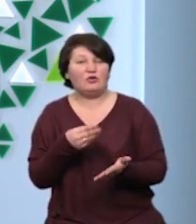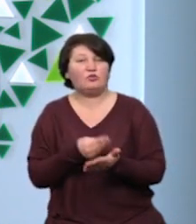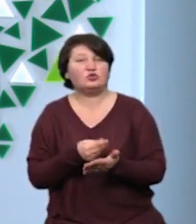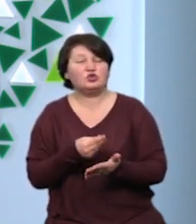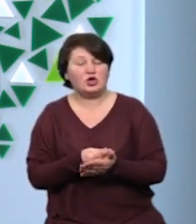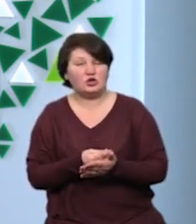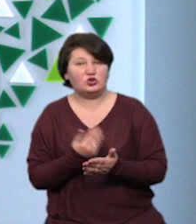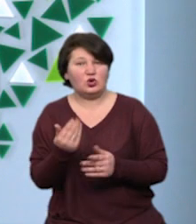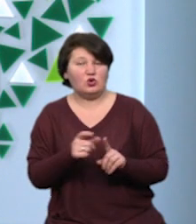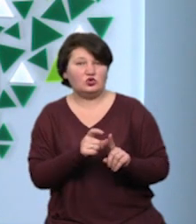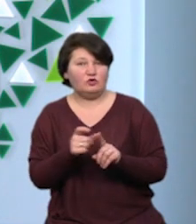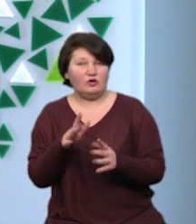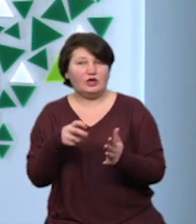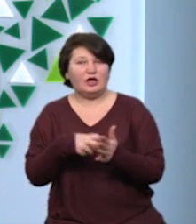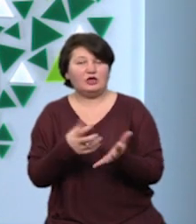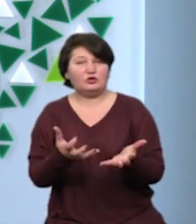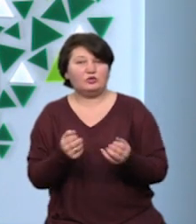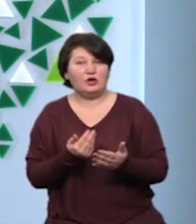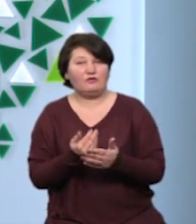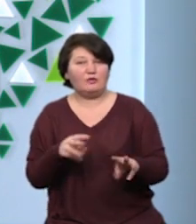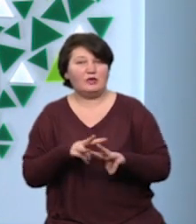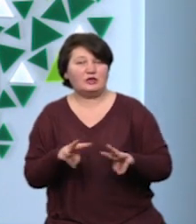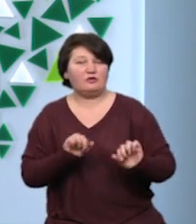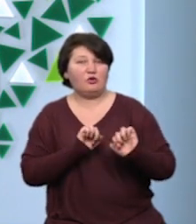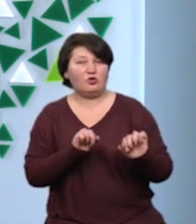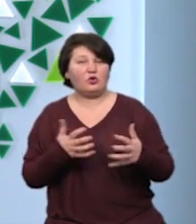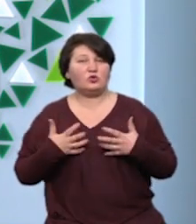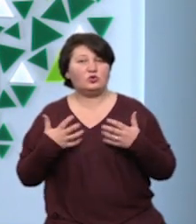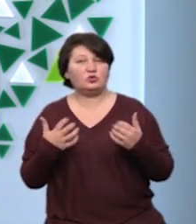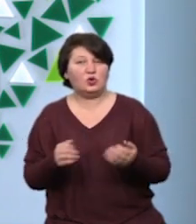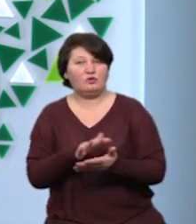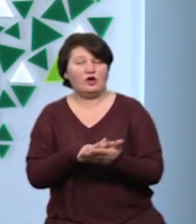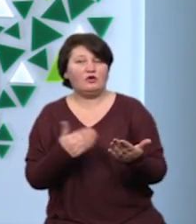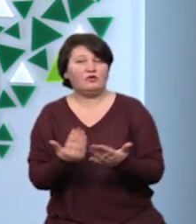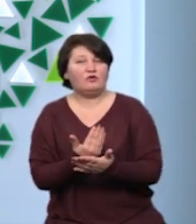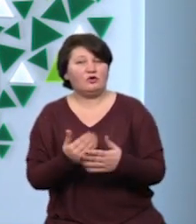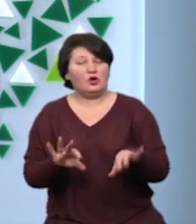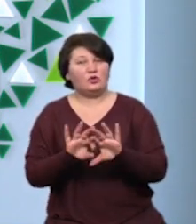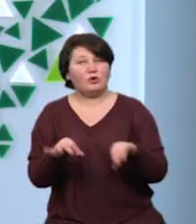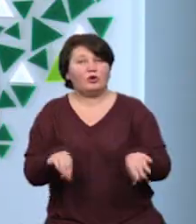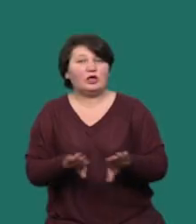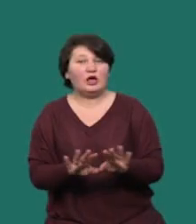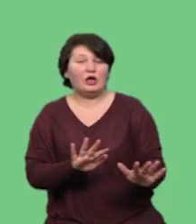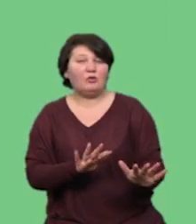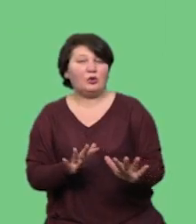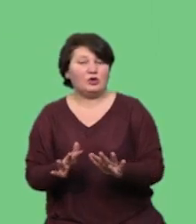За його словами, відповідний лист отримали від Міністерства охорони здоров'я. Далі у випуску ми говоримо про такі події.